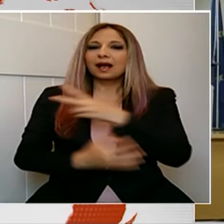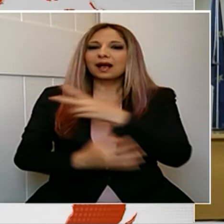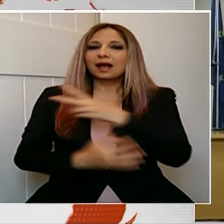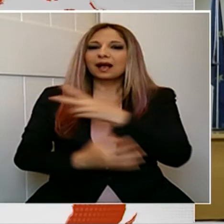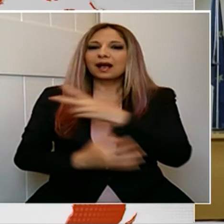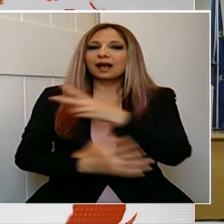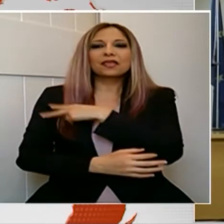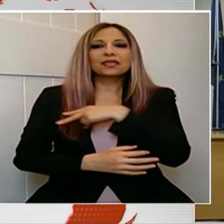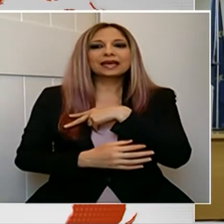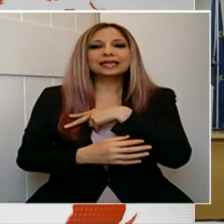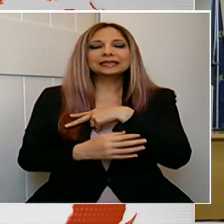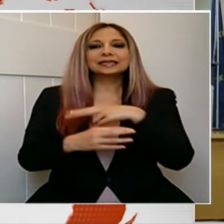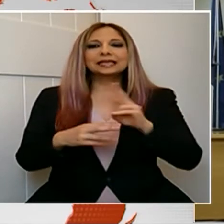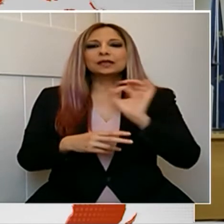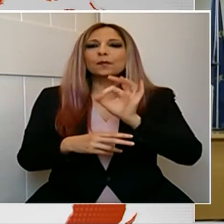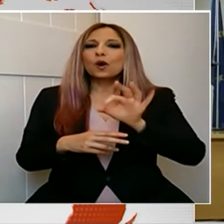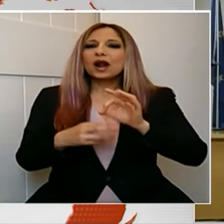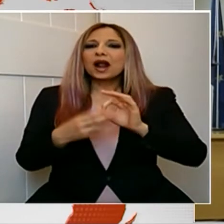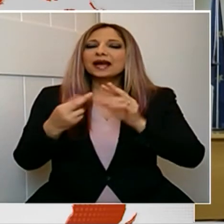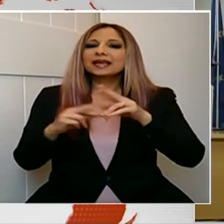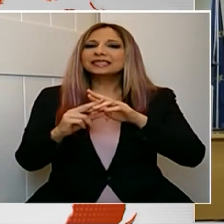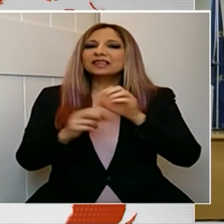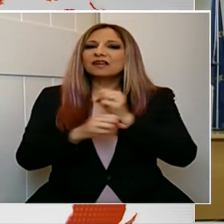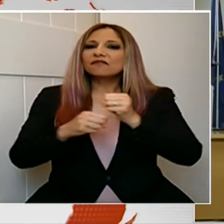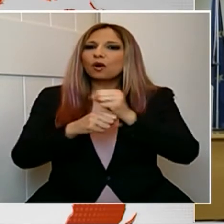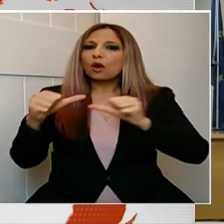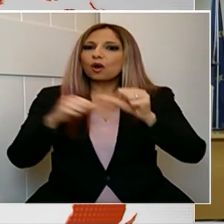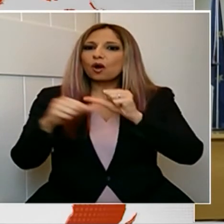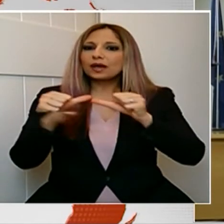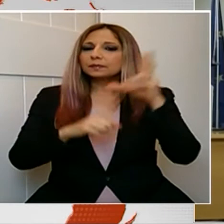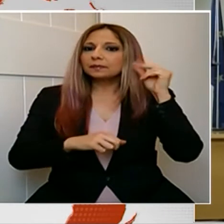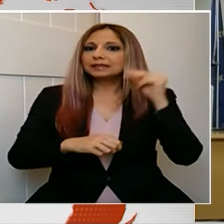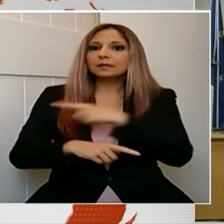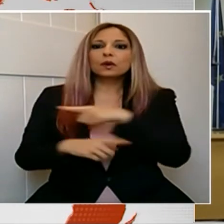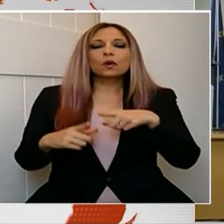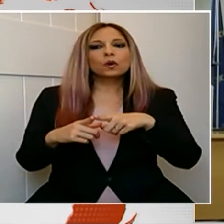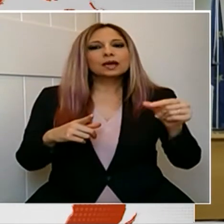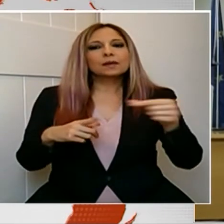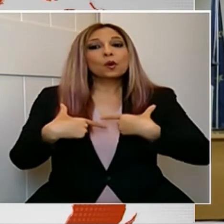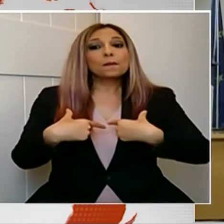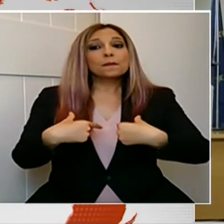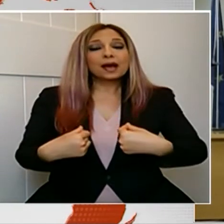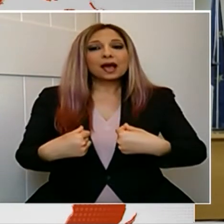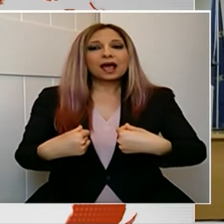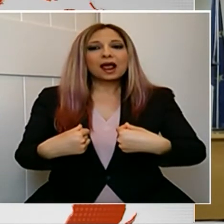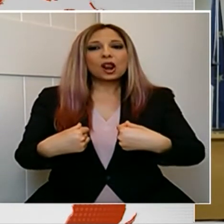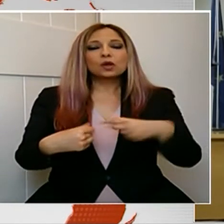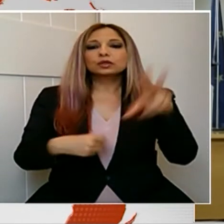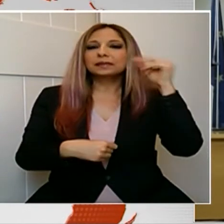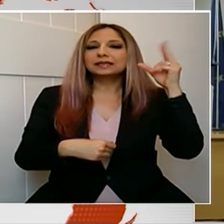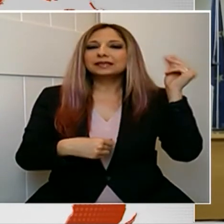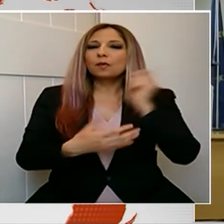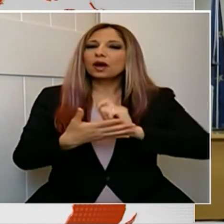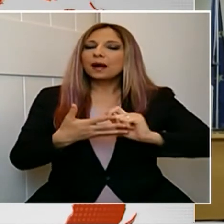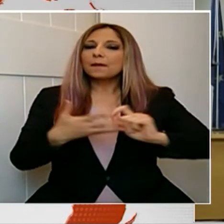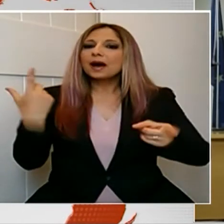Κυπριακής Υιολογίας του Τμήματος Βιολογικών Επιστημών του Πανεπιστημίου Κύπρου και τακτικό μέλος της Κυπριακής Ακαδημίας Επιστημόγραμματων και Τεχνό κ.